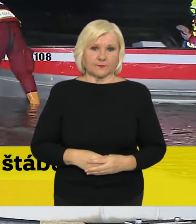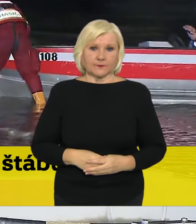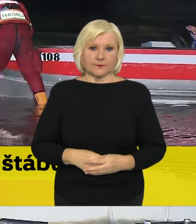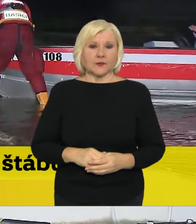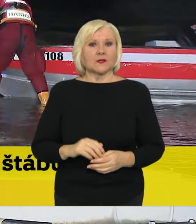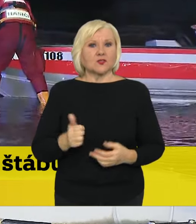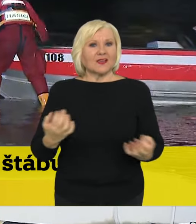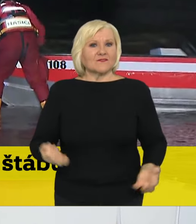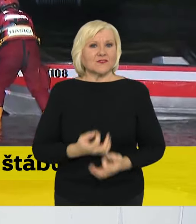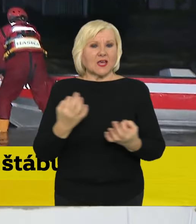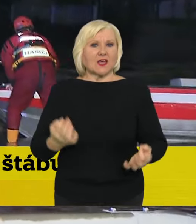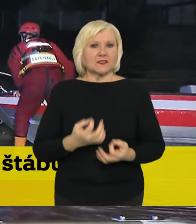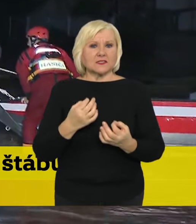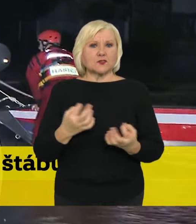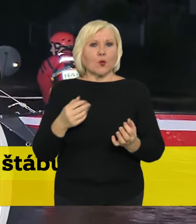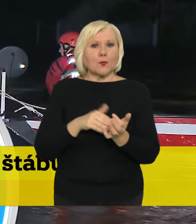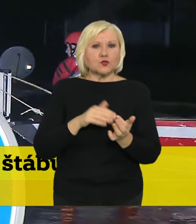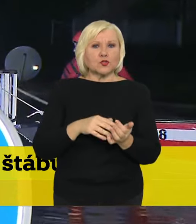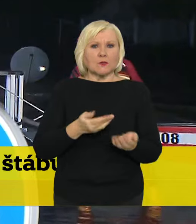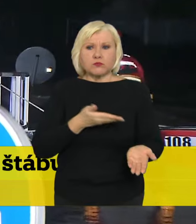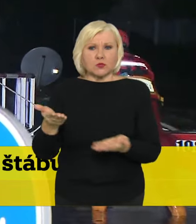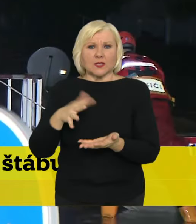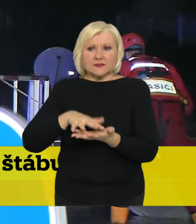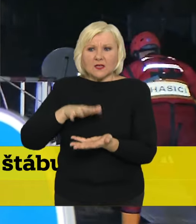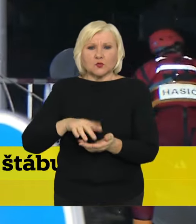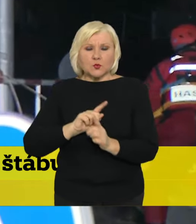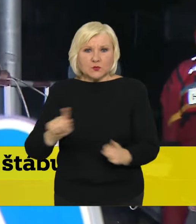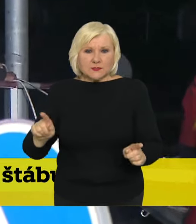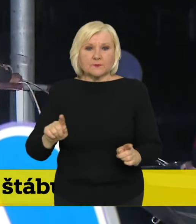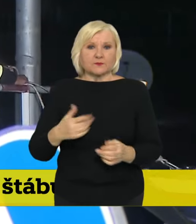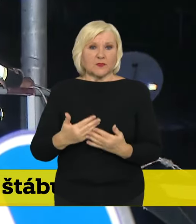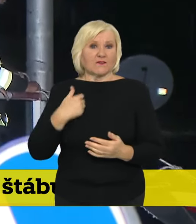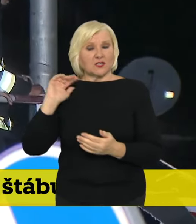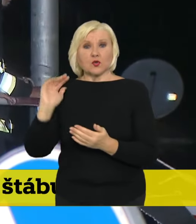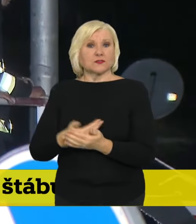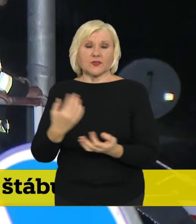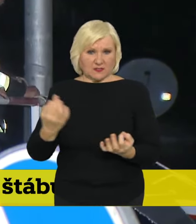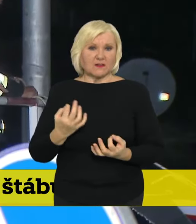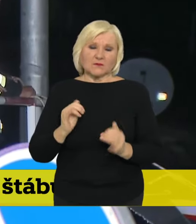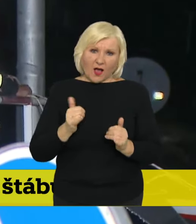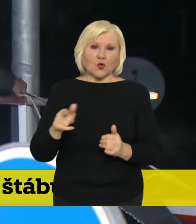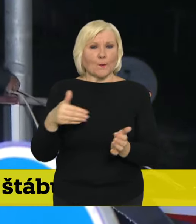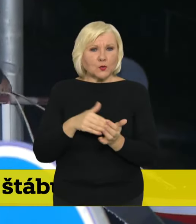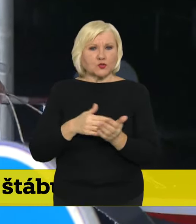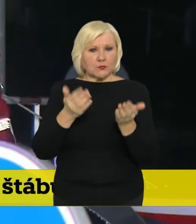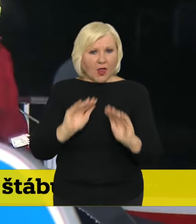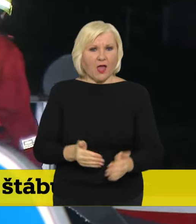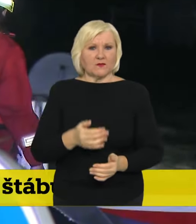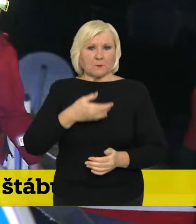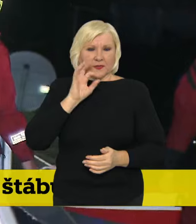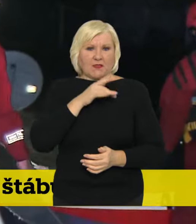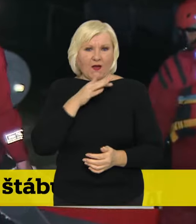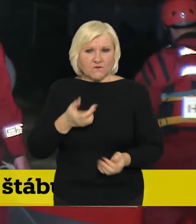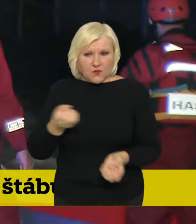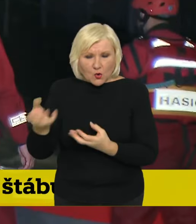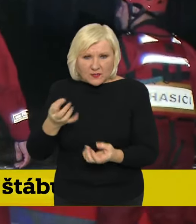Pokud jde o tu poptávku, tak skutečně v tuto chvíli, tak jak máme informace z terénu, to hlavní je balená pitná voda a k tomu